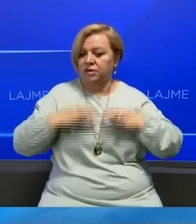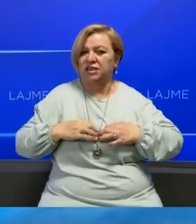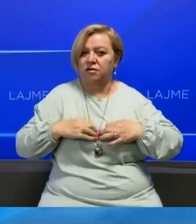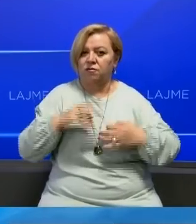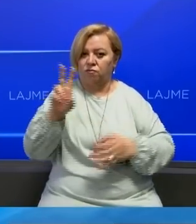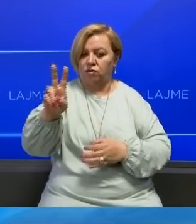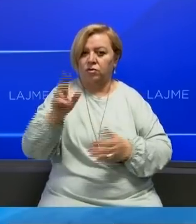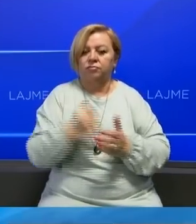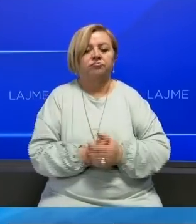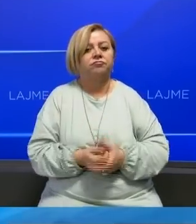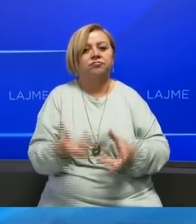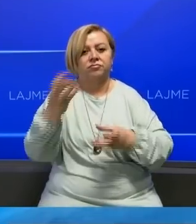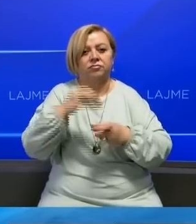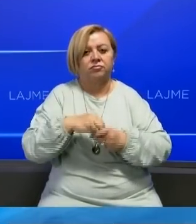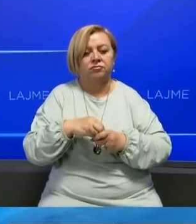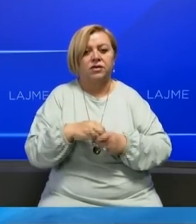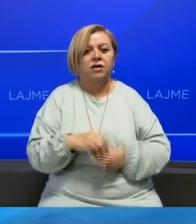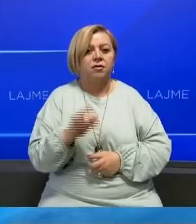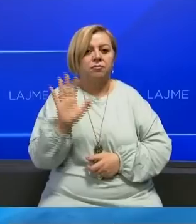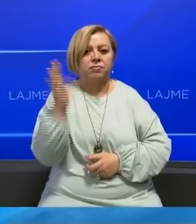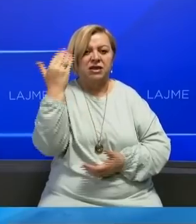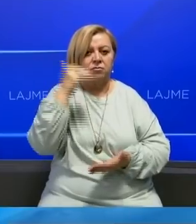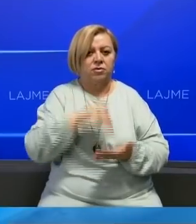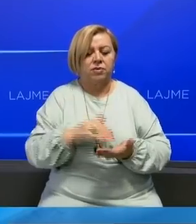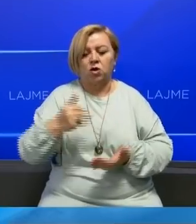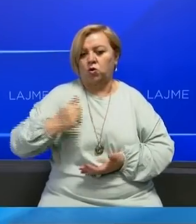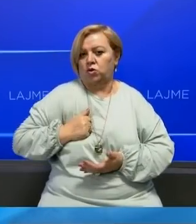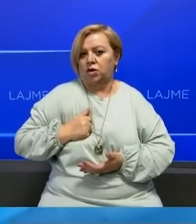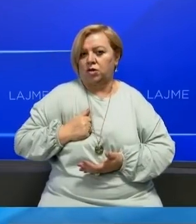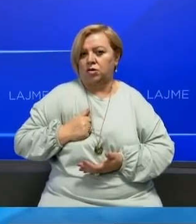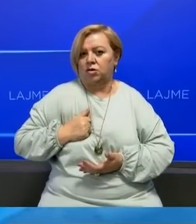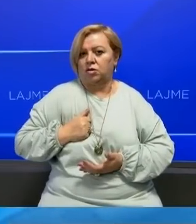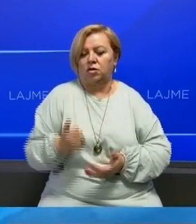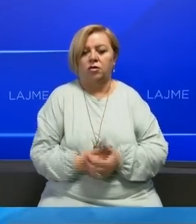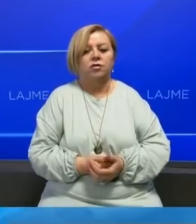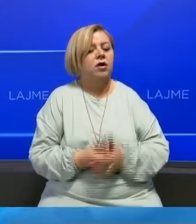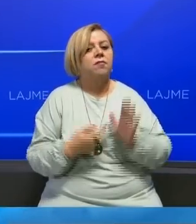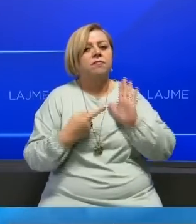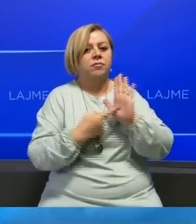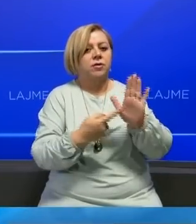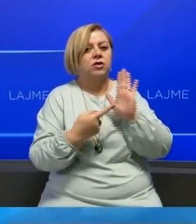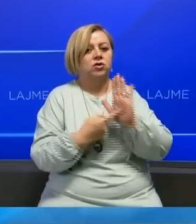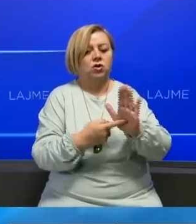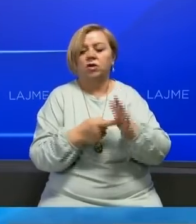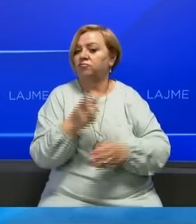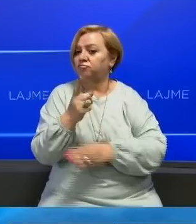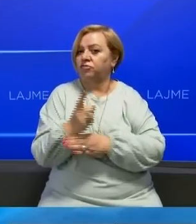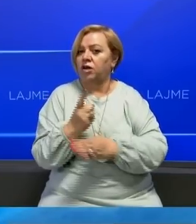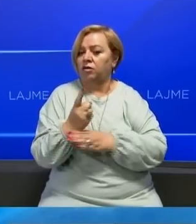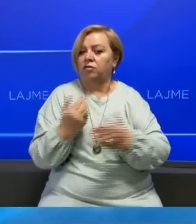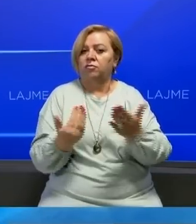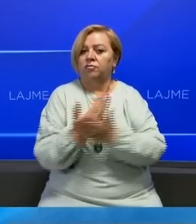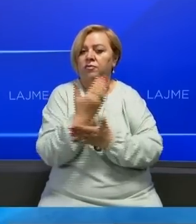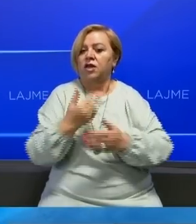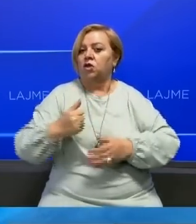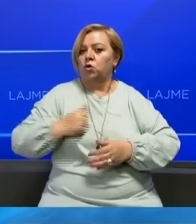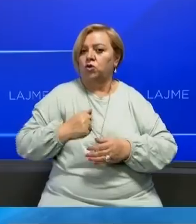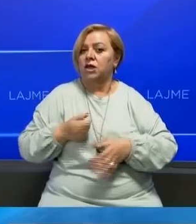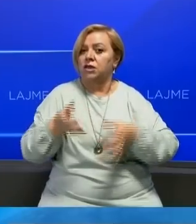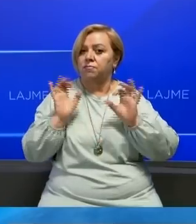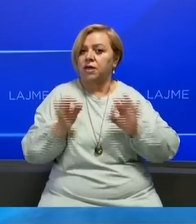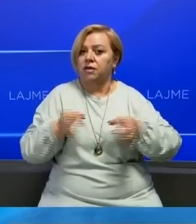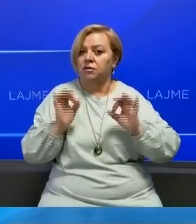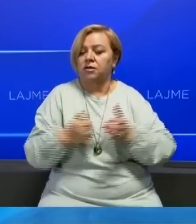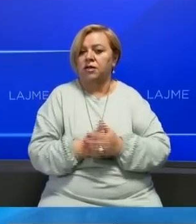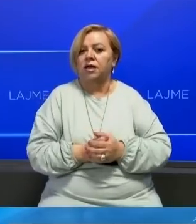Vëqic, kanë marë pjes me rrëth 15.000 ushtarë, e po ashtut duke prezentuar edhe tankët e reja dhe ato të ushtri speciale